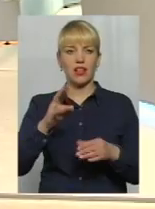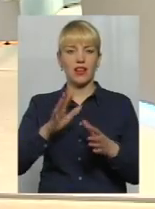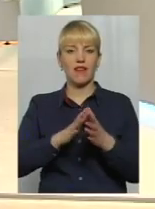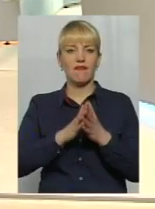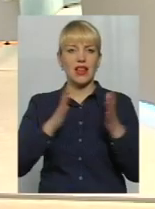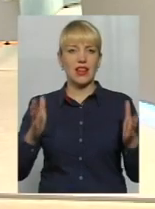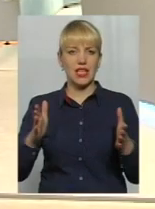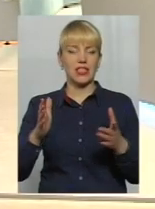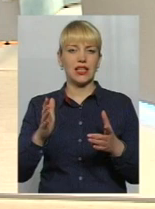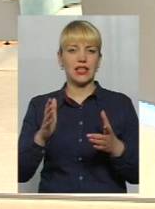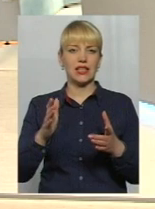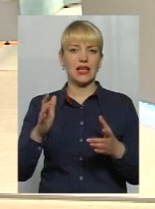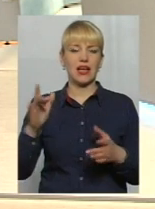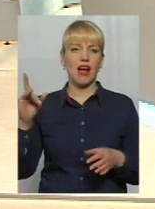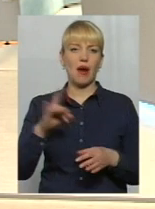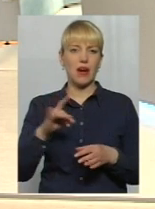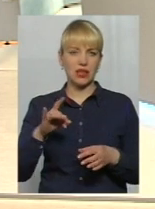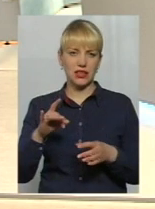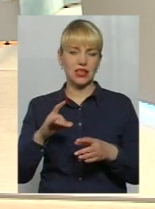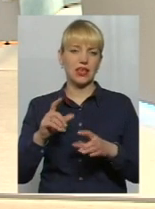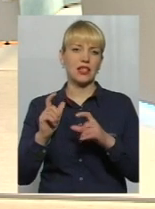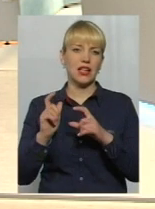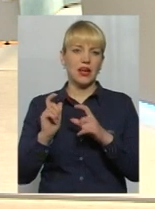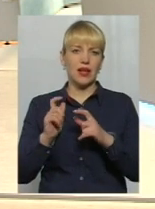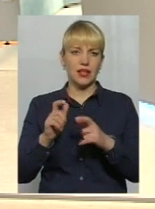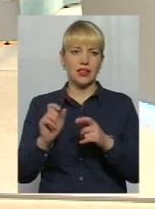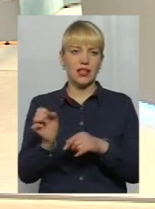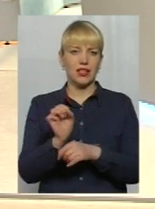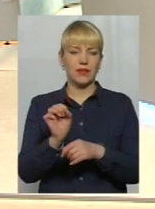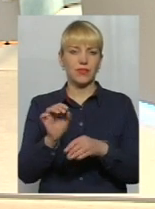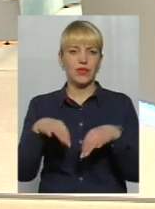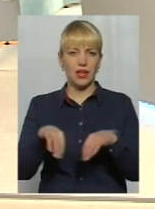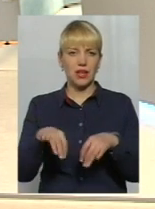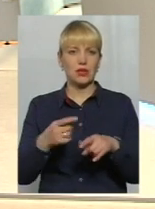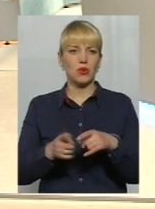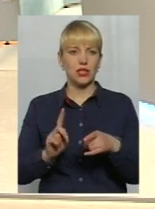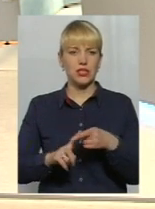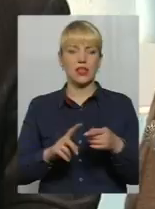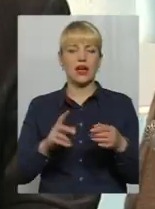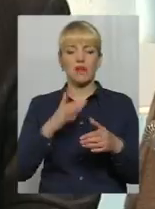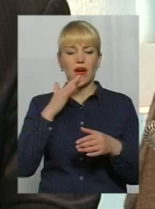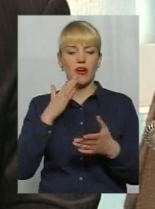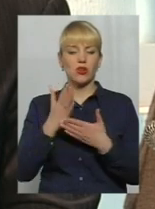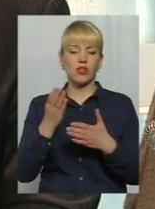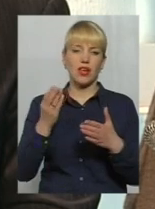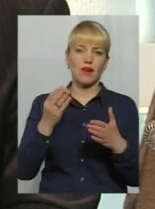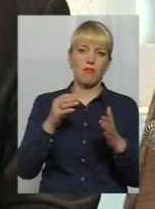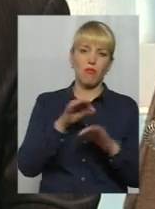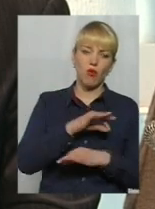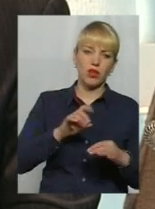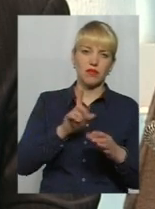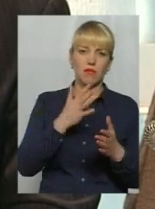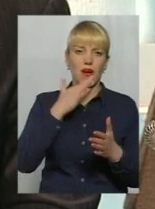Тобто дуже великі є різносферові проєкти, які потребують і великих інвестицій. Є більш такі